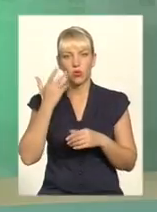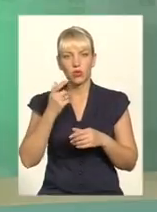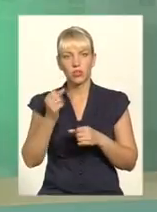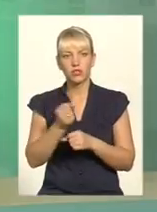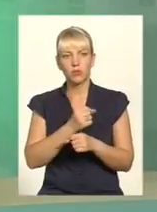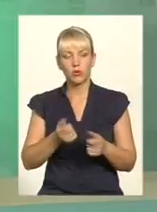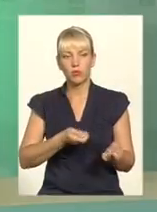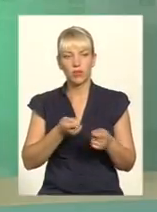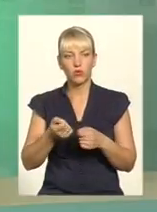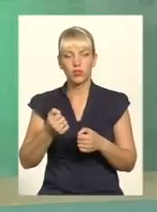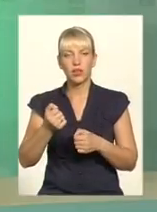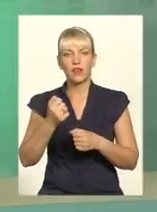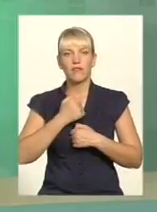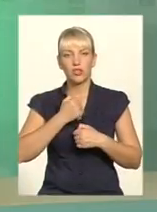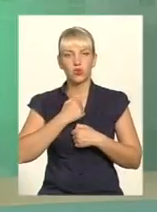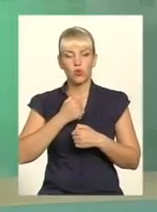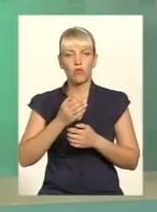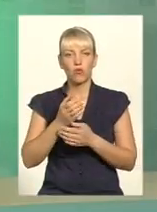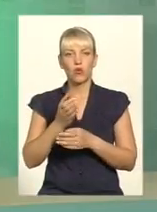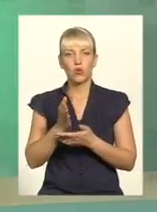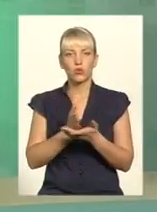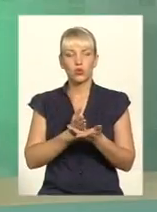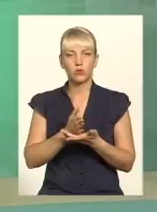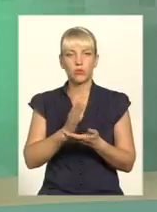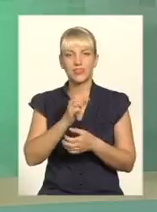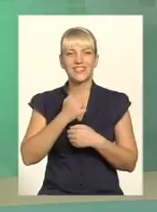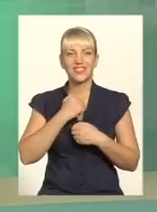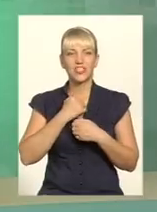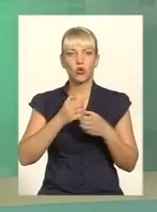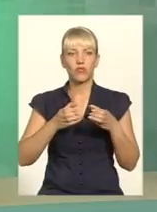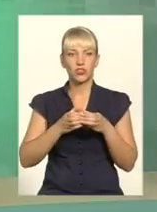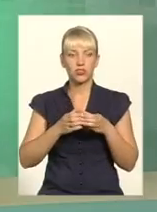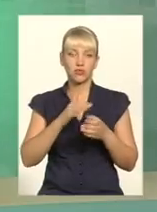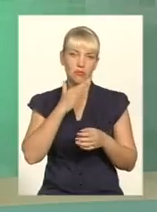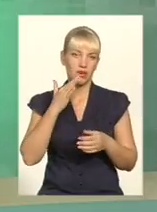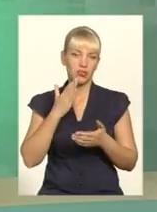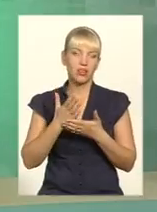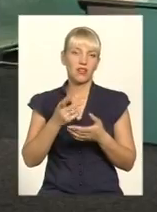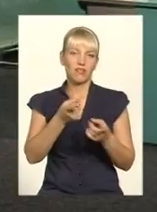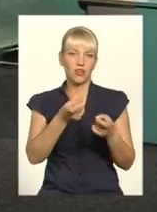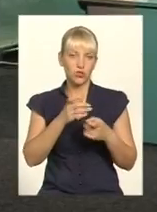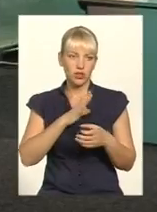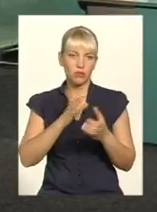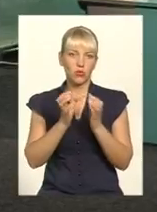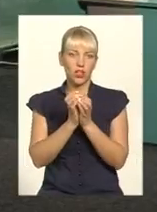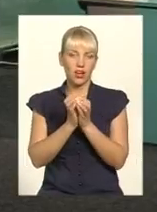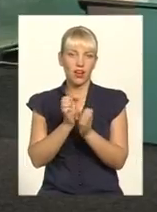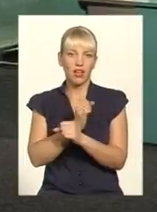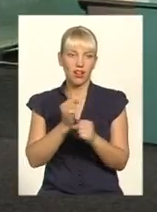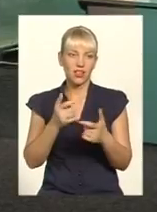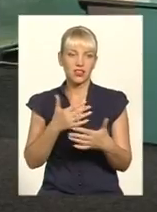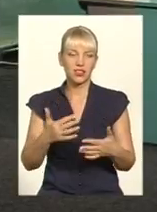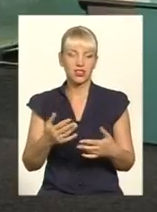військовослужбовці, військових частин, які вже не раз документувалися. І гранати вилучали, і тротину вилучали.